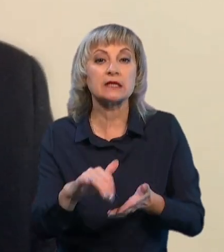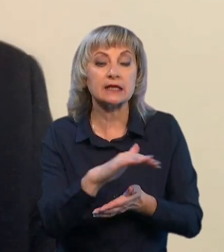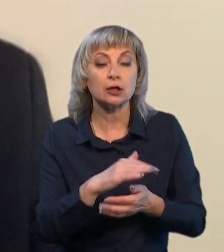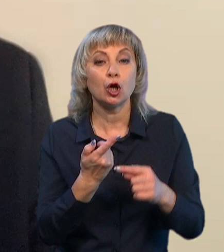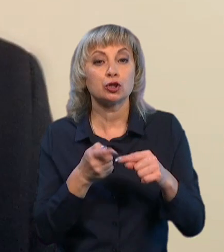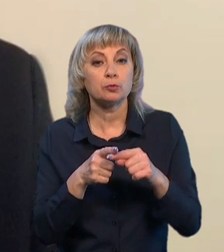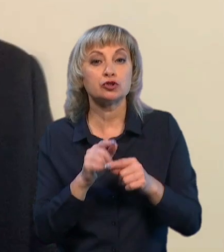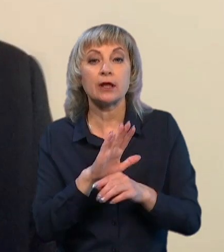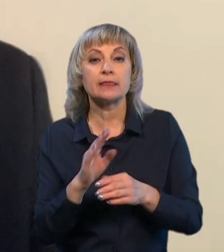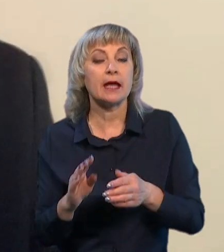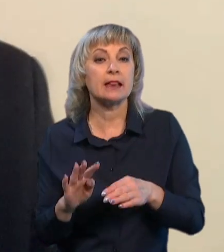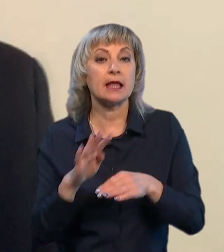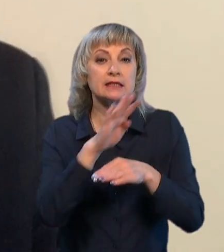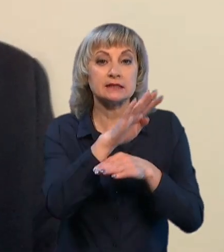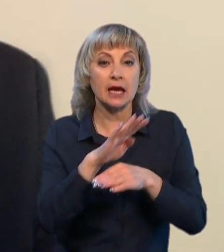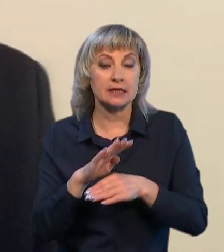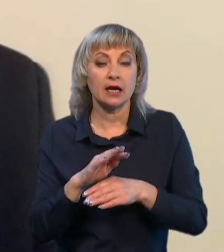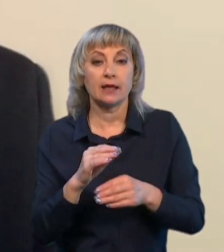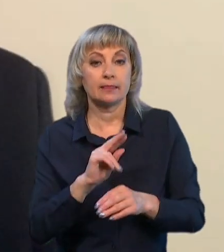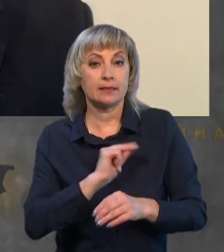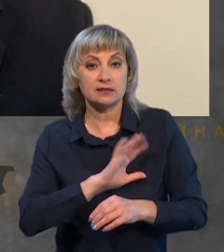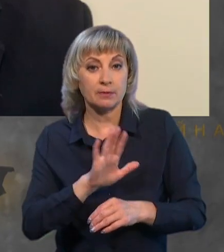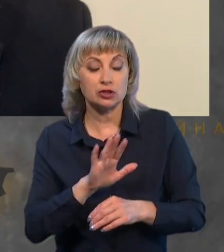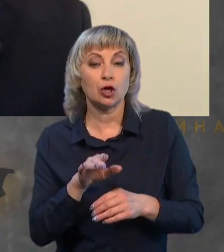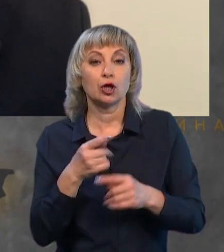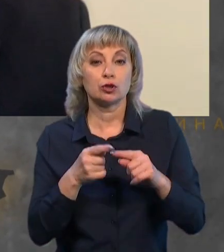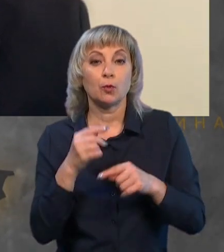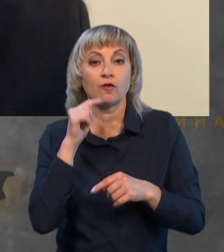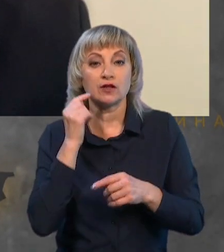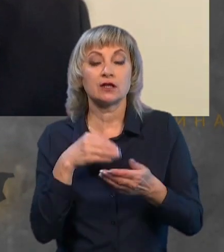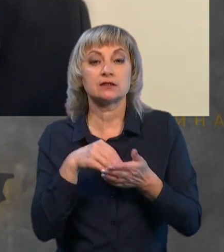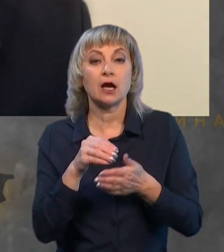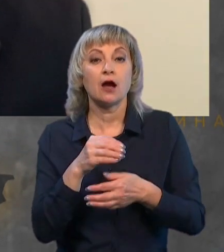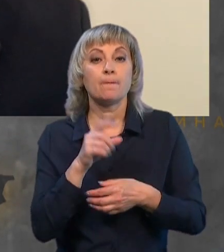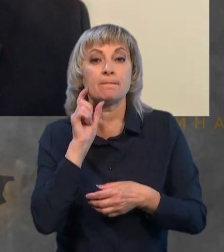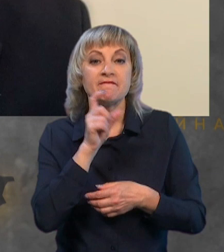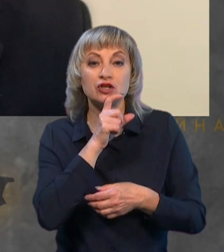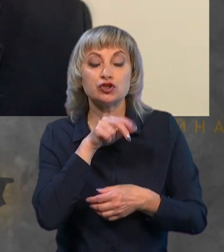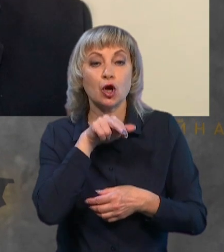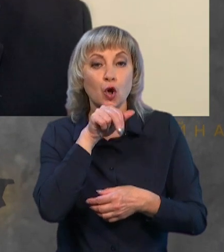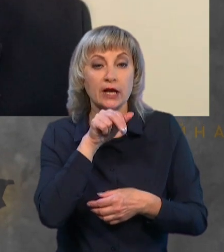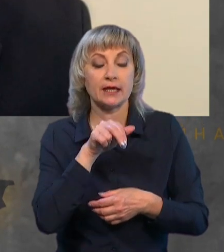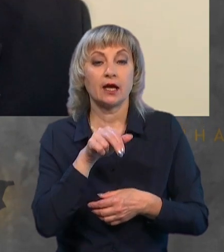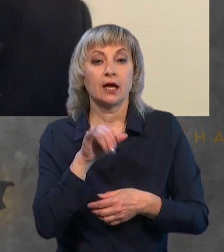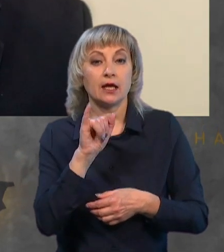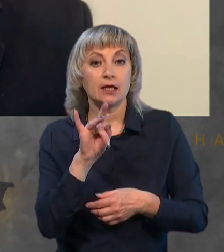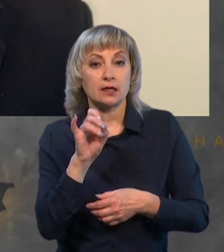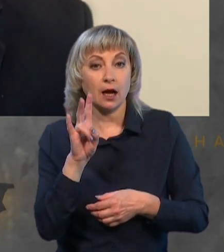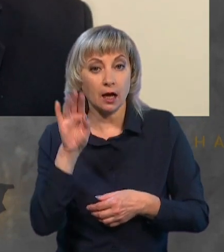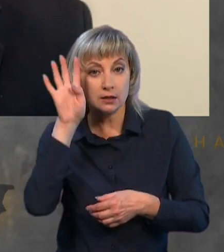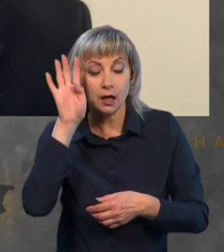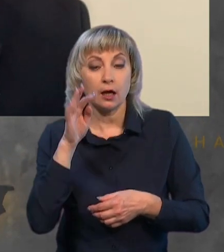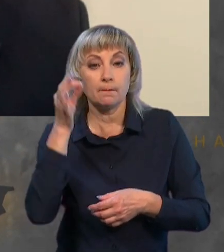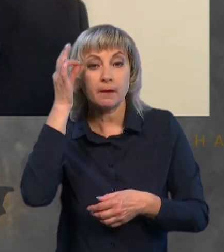що не летять, тобто не спрацьовують, тому вони закупають зараз в Північній Кореї, в Ірані. Пам'ятаємо, конвої через